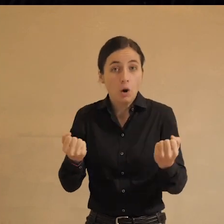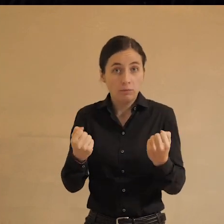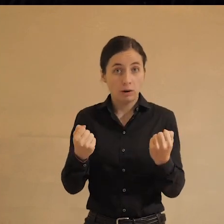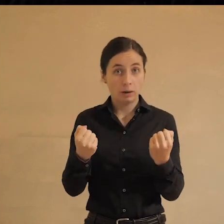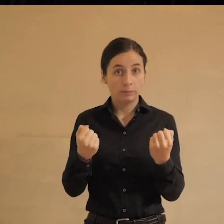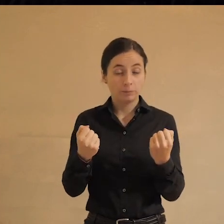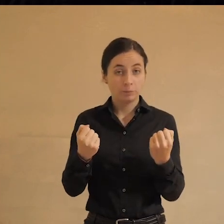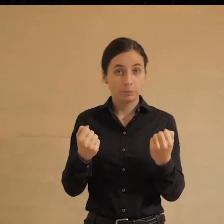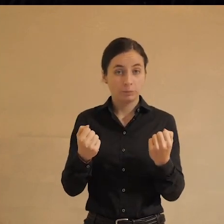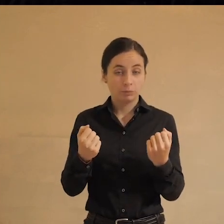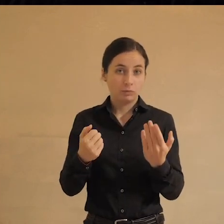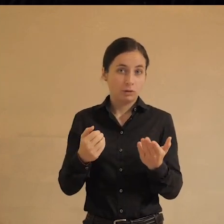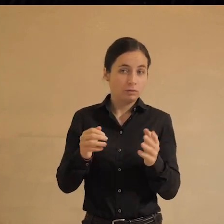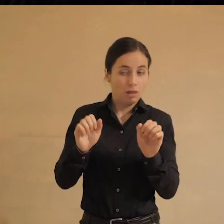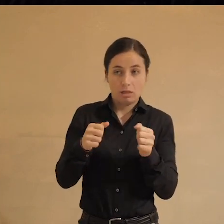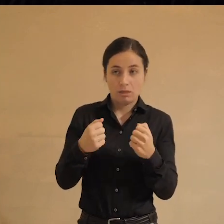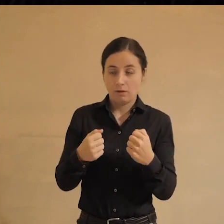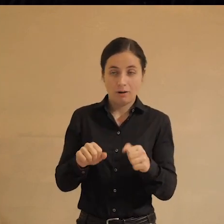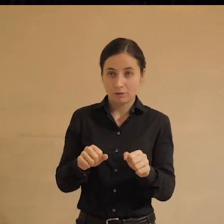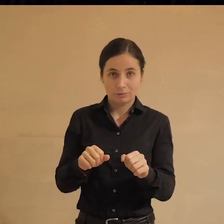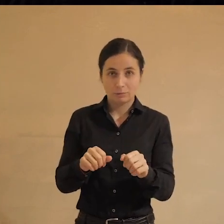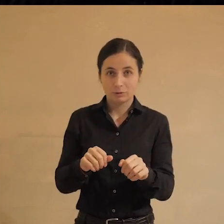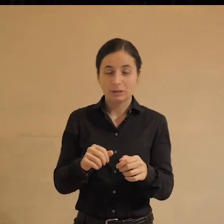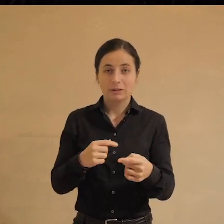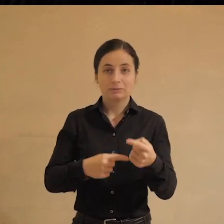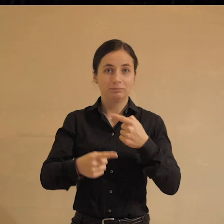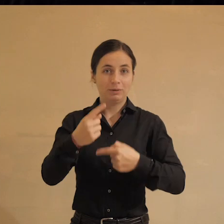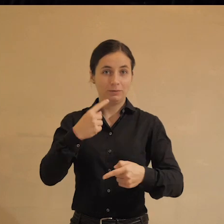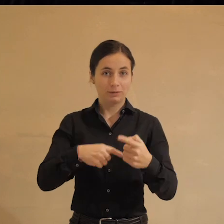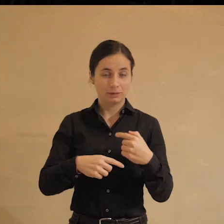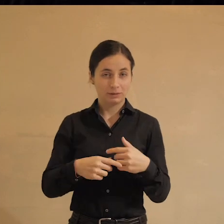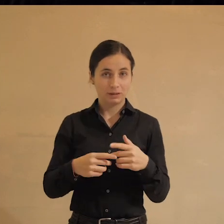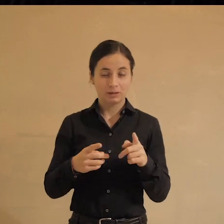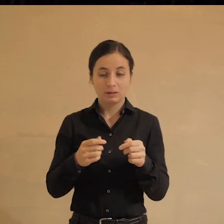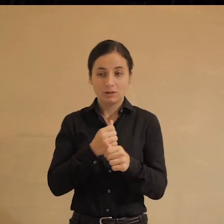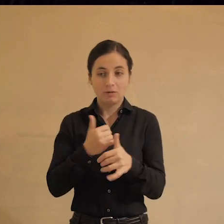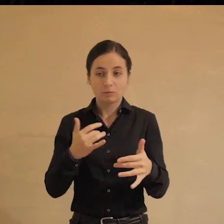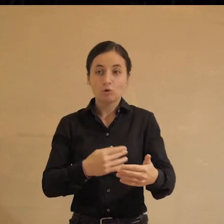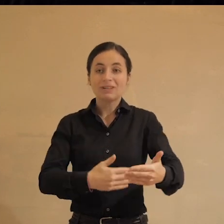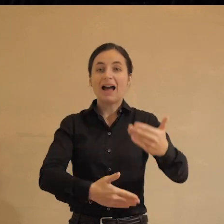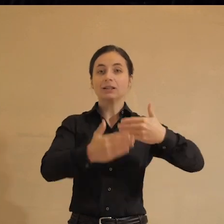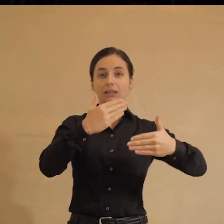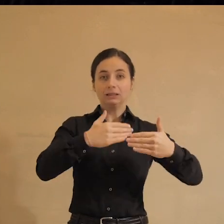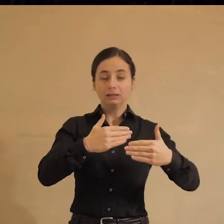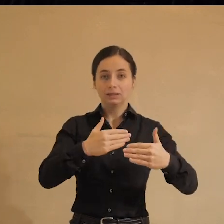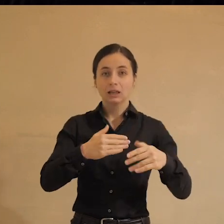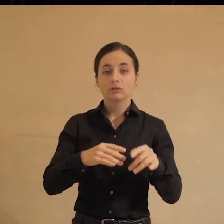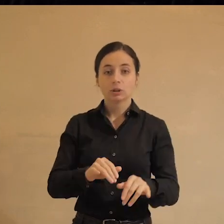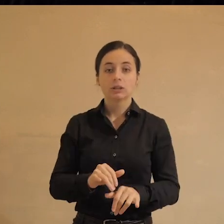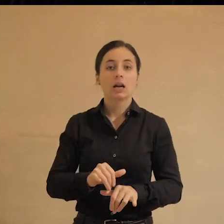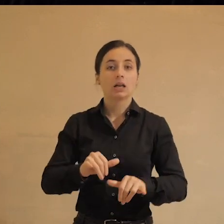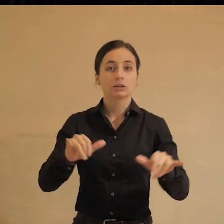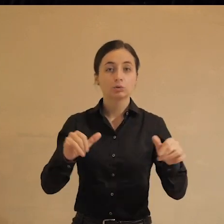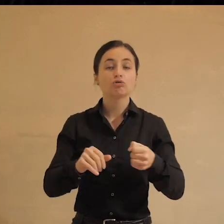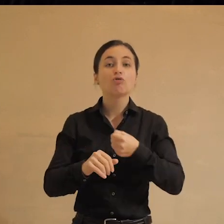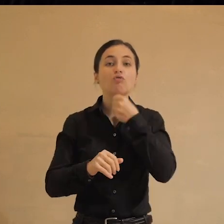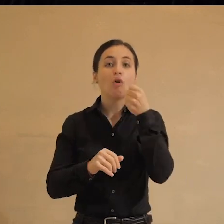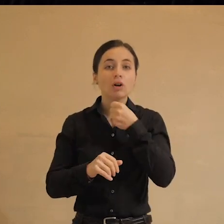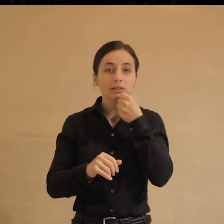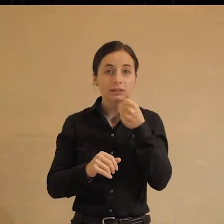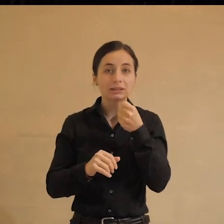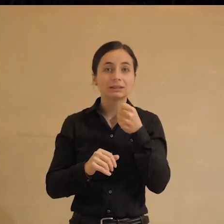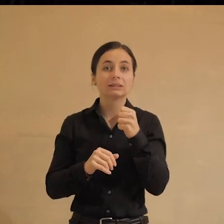невозможно, так сказать, фарш провернуть назад, невозможно откатить постоянно растущий, на самом деле, возраст